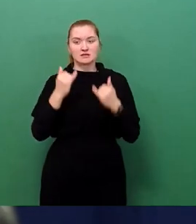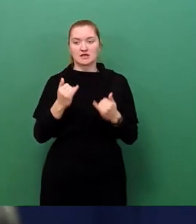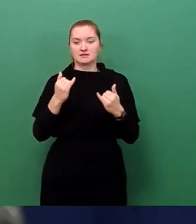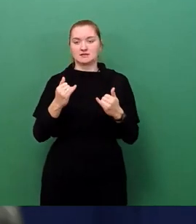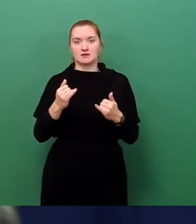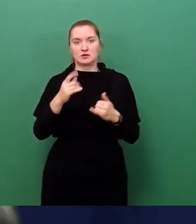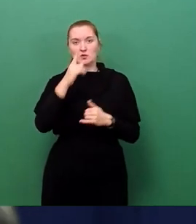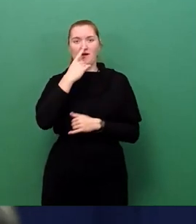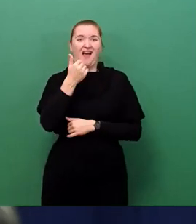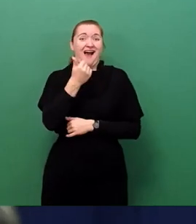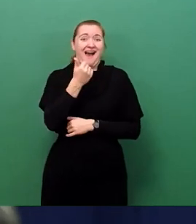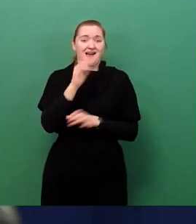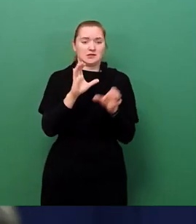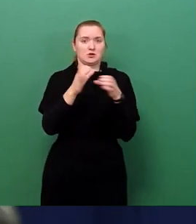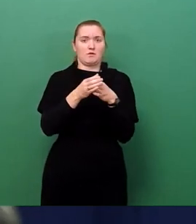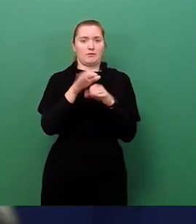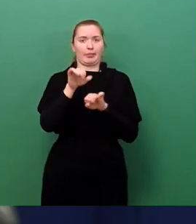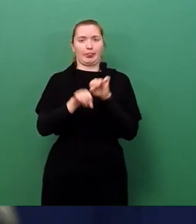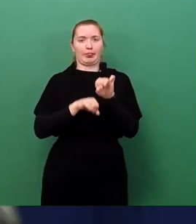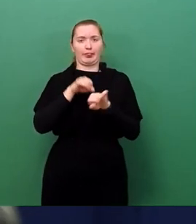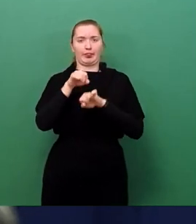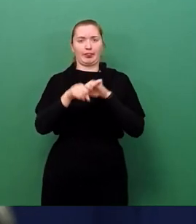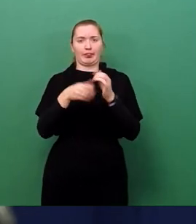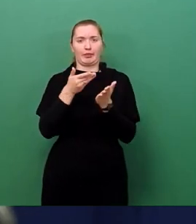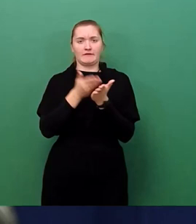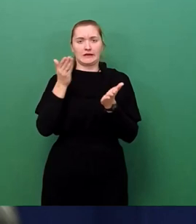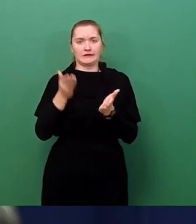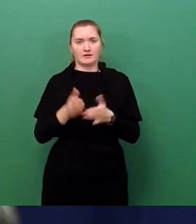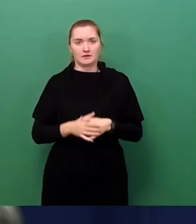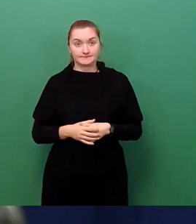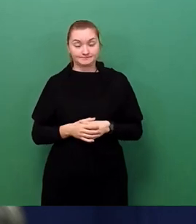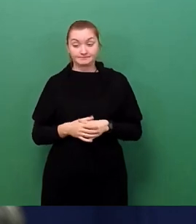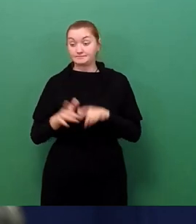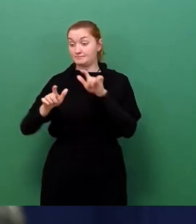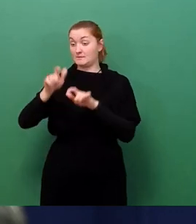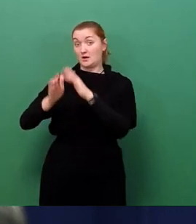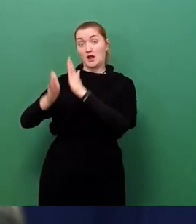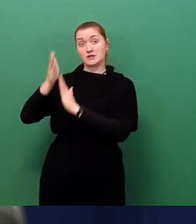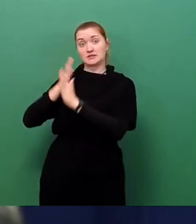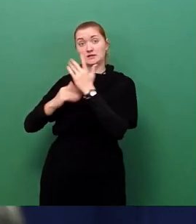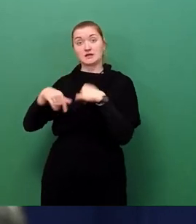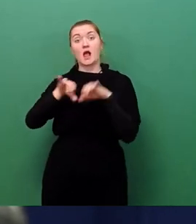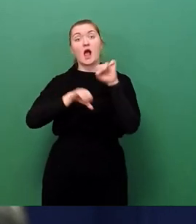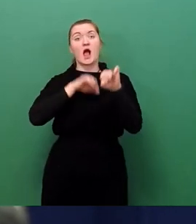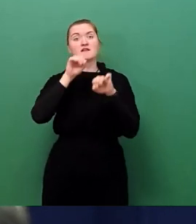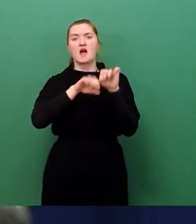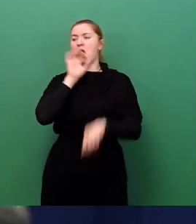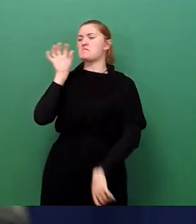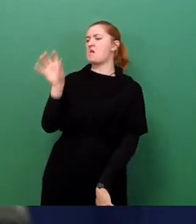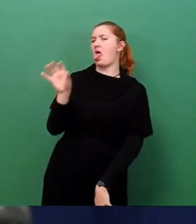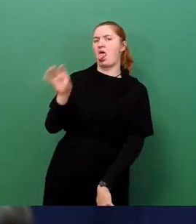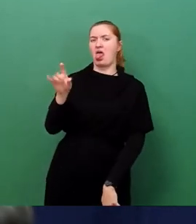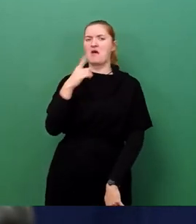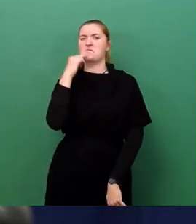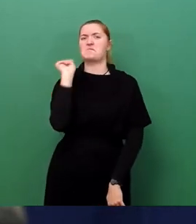einzigen Verkehrsart abgeschafft. Bürger berichten, dass sie von den Radfahrern angepöbelt werden, dass sie